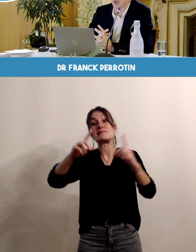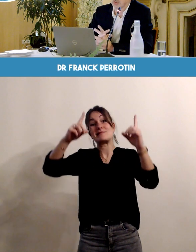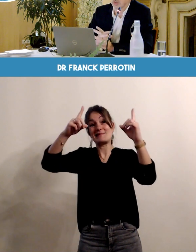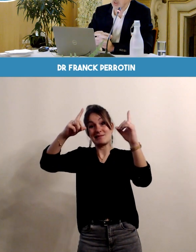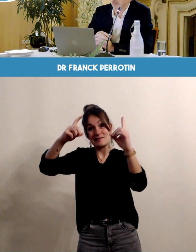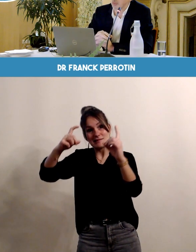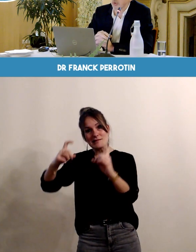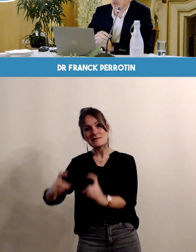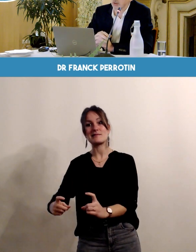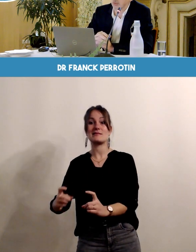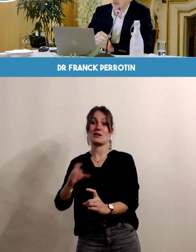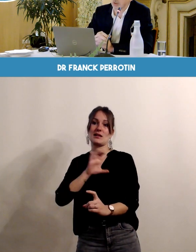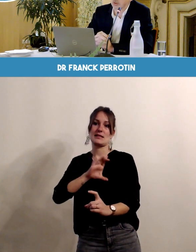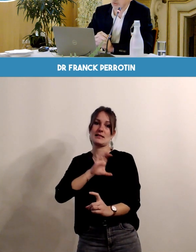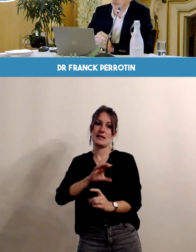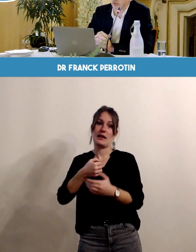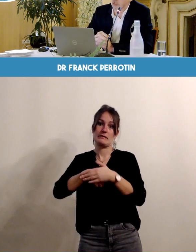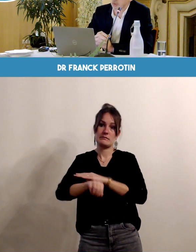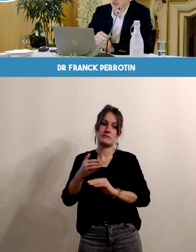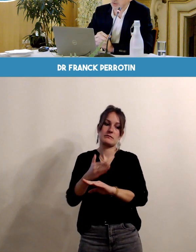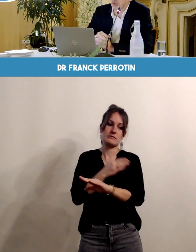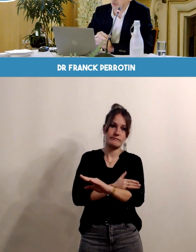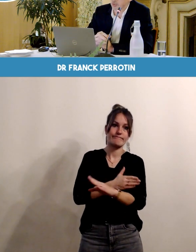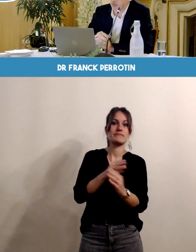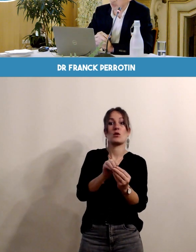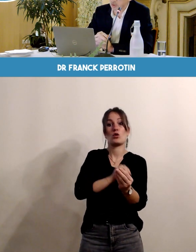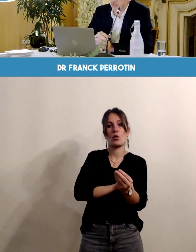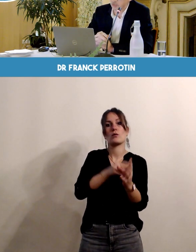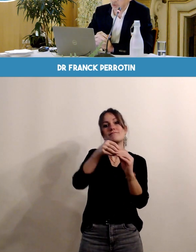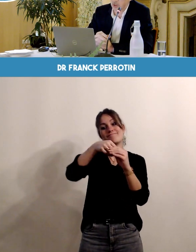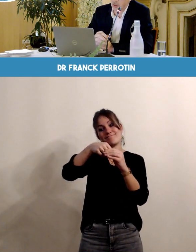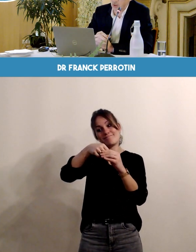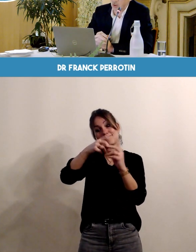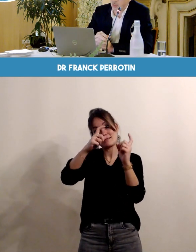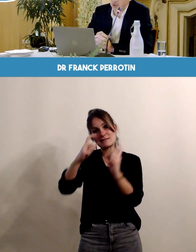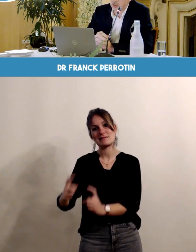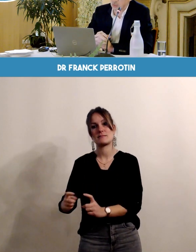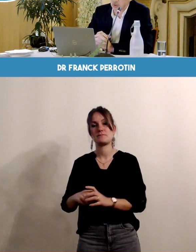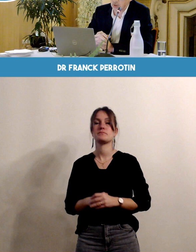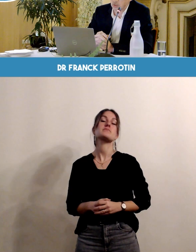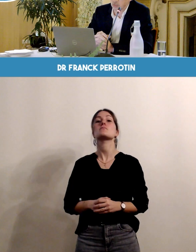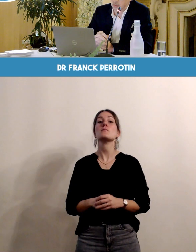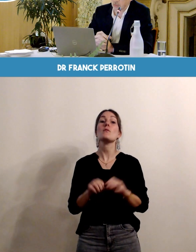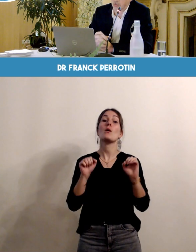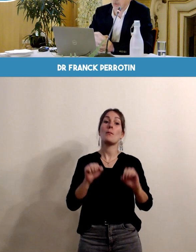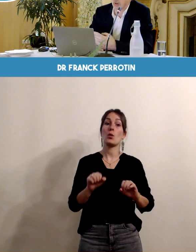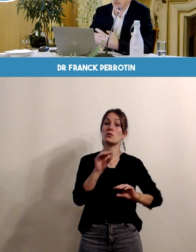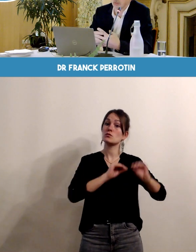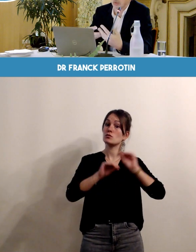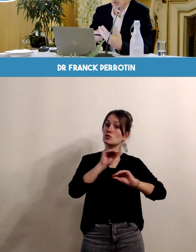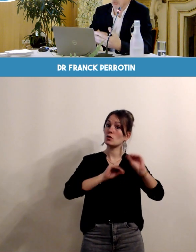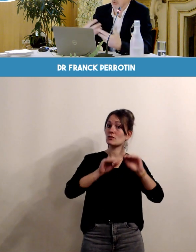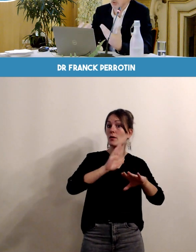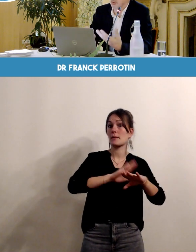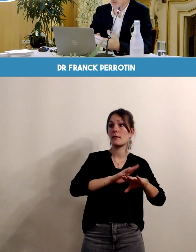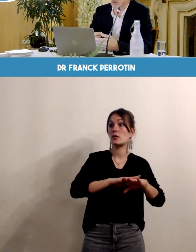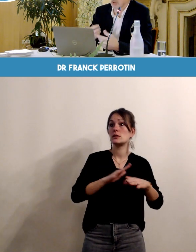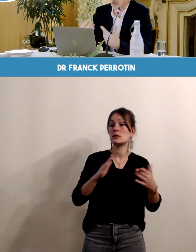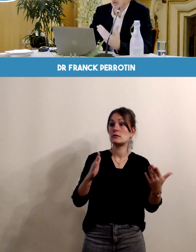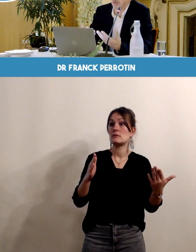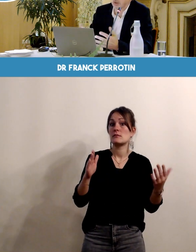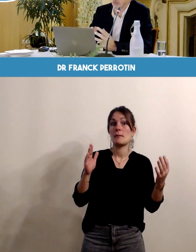cette prématurité elle peut également être faire l'objet d'un traitement préventif en particulier donc il y a des